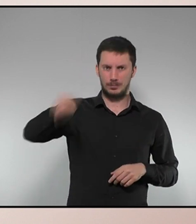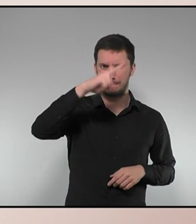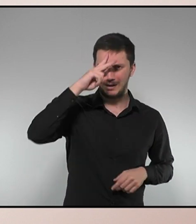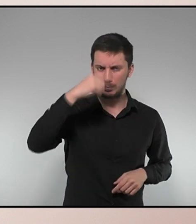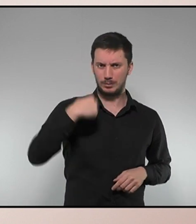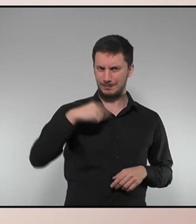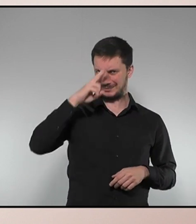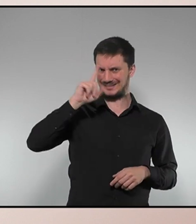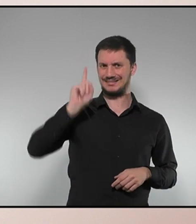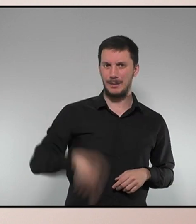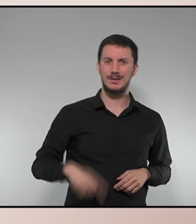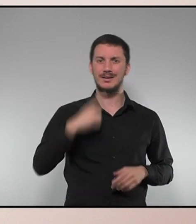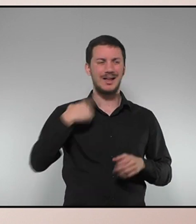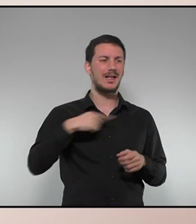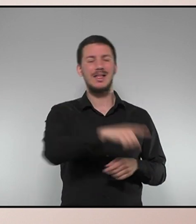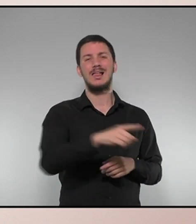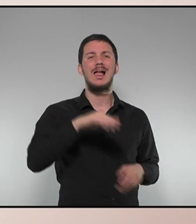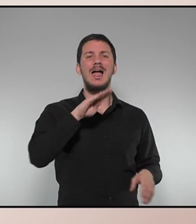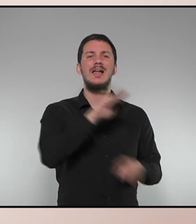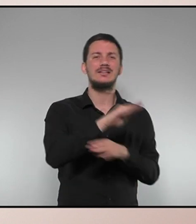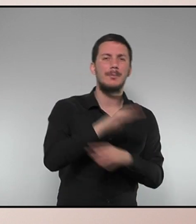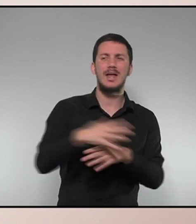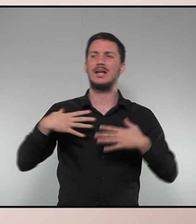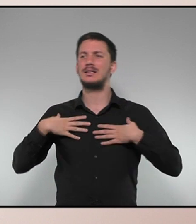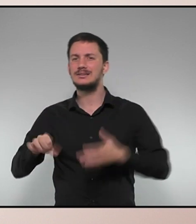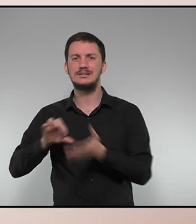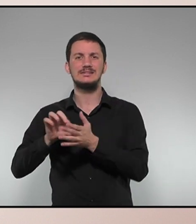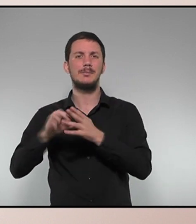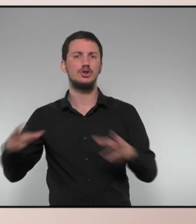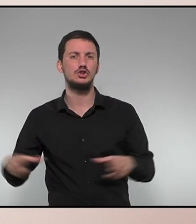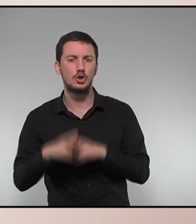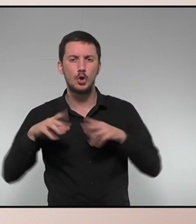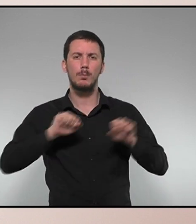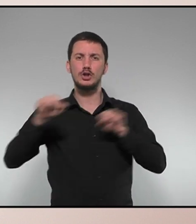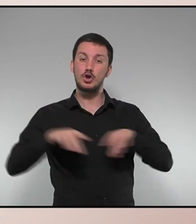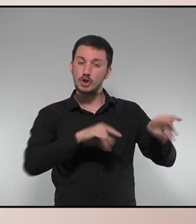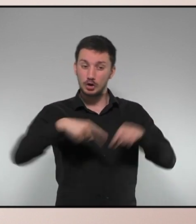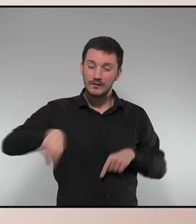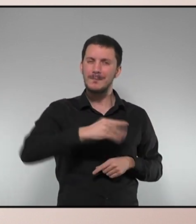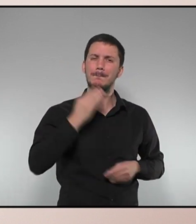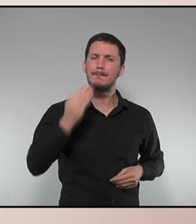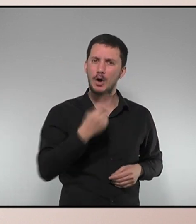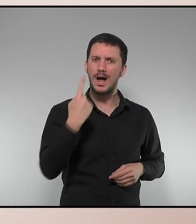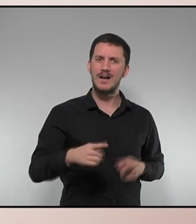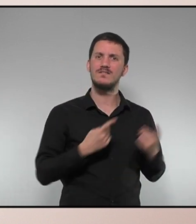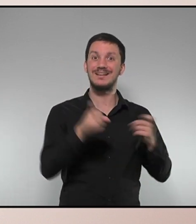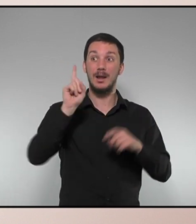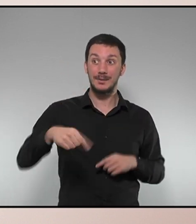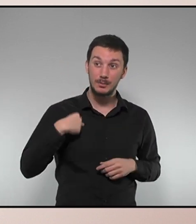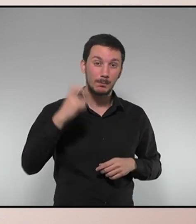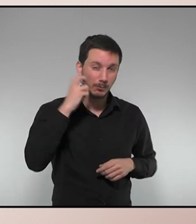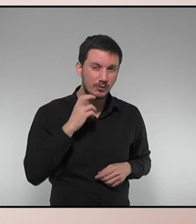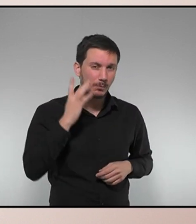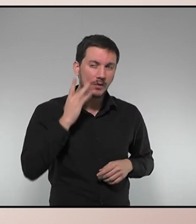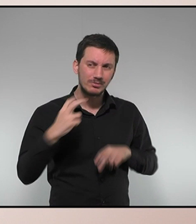necessàries millores en l'àmbit de l'ensenyament i de l'educació dels serveis socials i de la protecció del territori vinguin i negociin els pressupostos